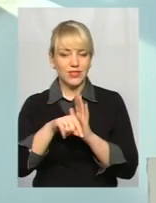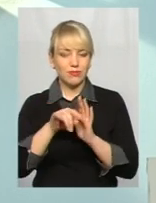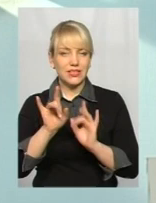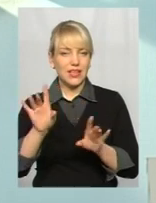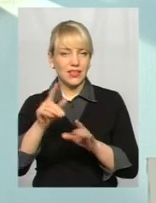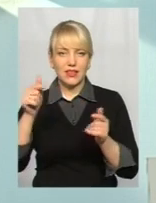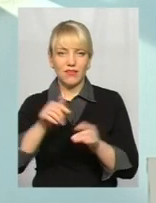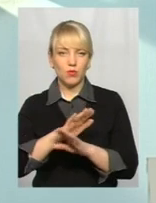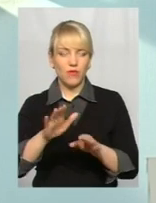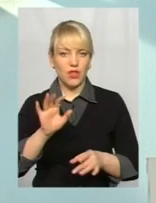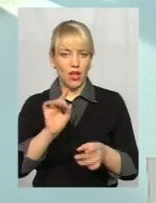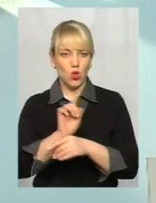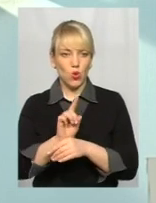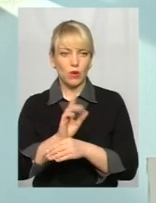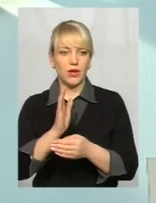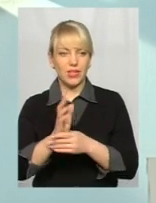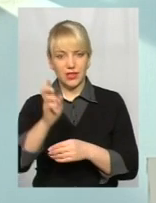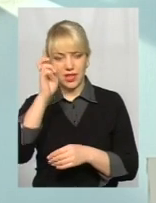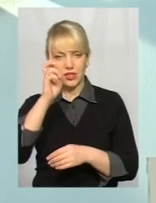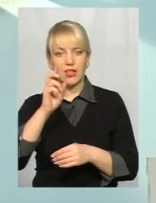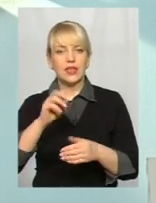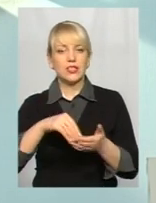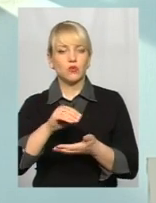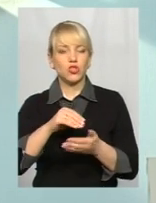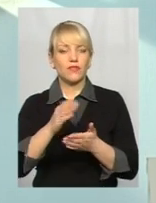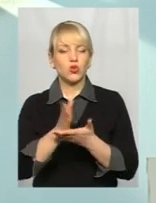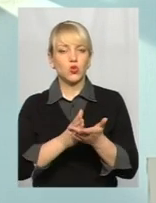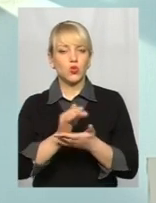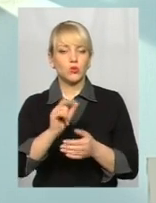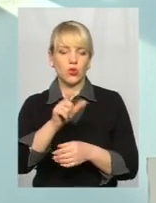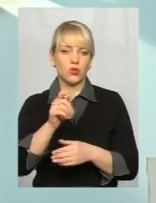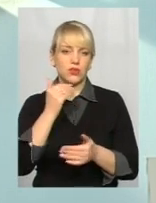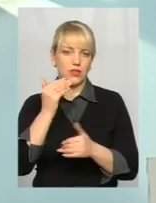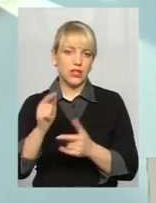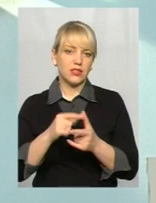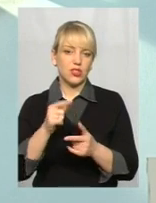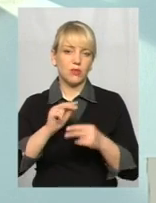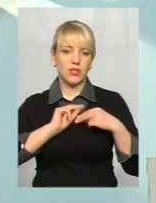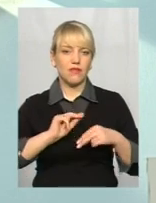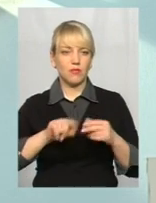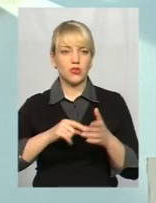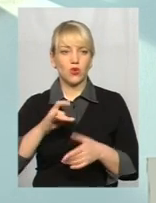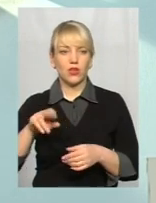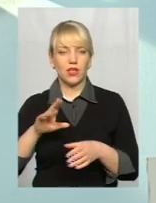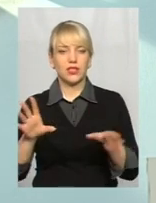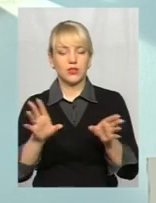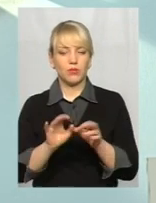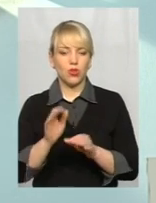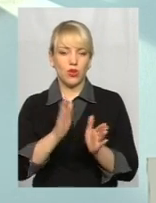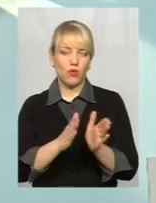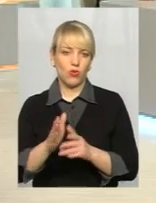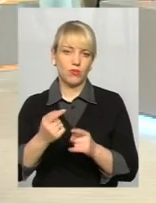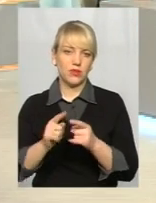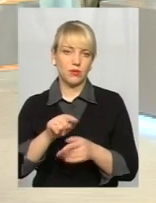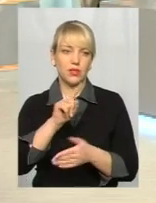відповідає нормам, є Держпродспозивслужба, чи мешканці міста звертаються, чи працівники міської ради, і спільно регулюємо ці всі питання.